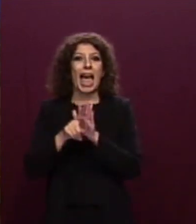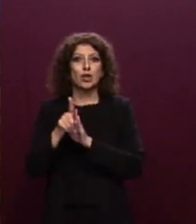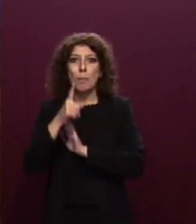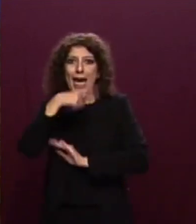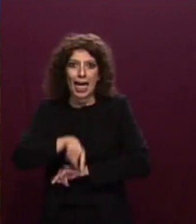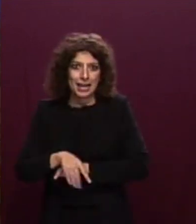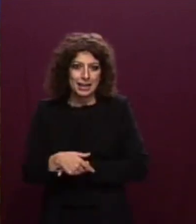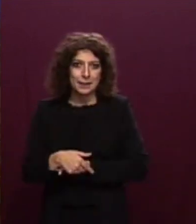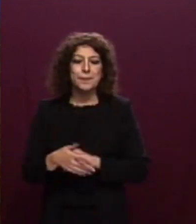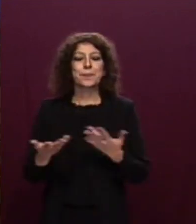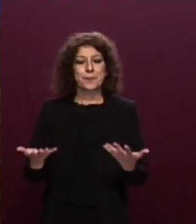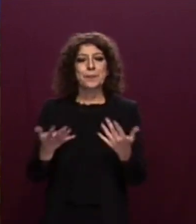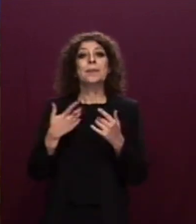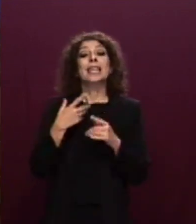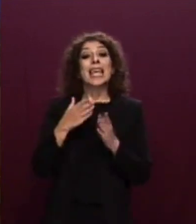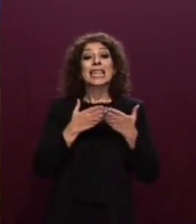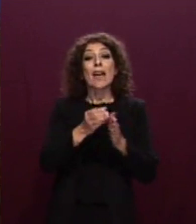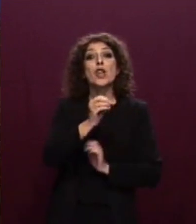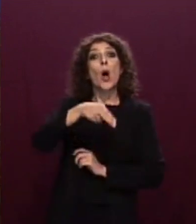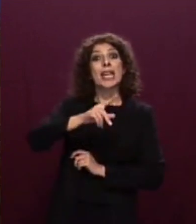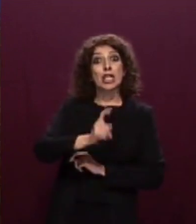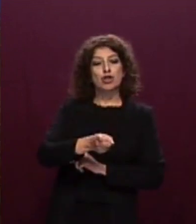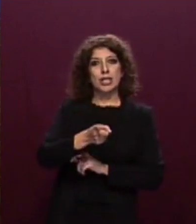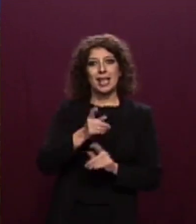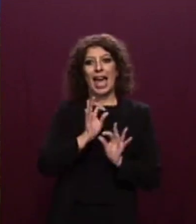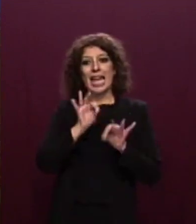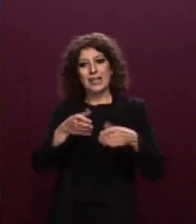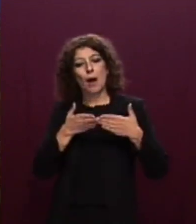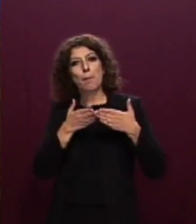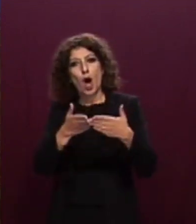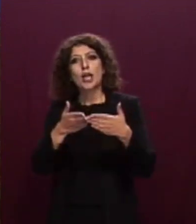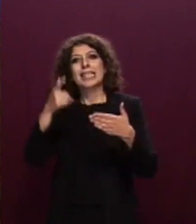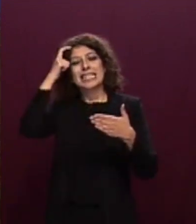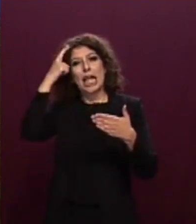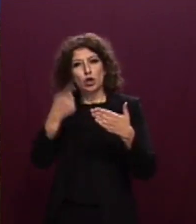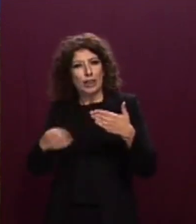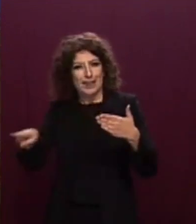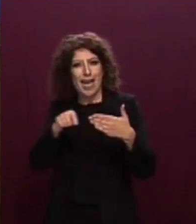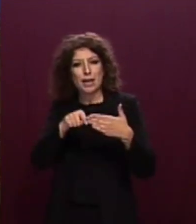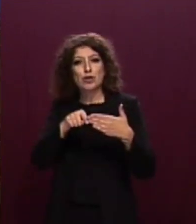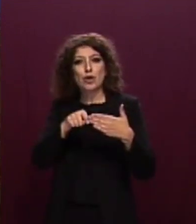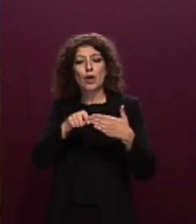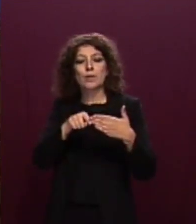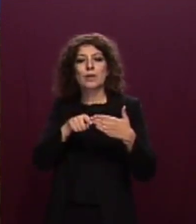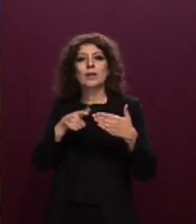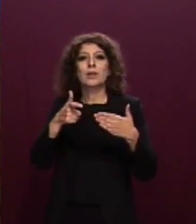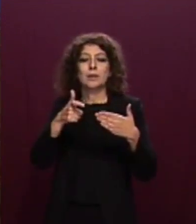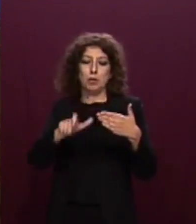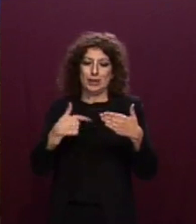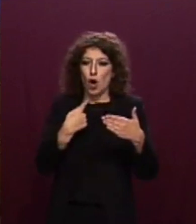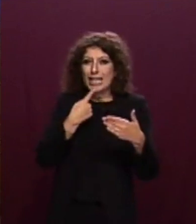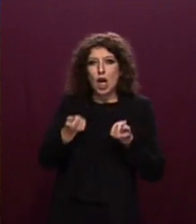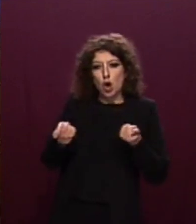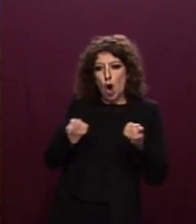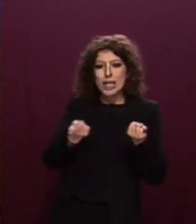casi di specie, le navi ONG si dirigono verso i porti di uno Stato diverso da quello responsabile del coordinamento nell'area SAR senza